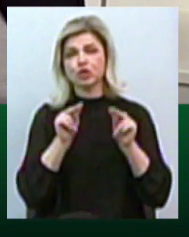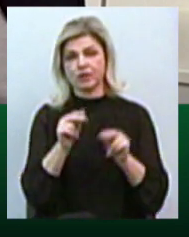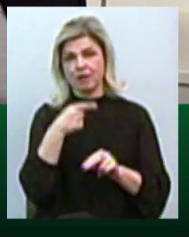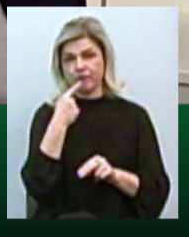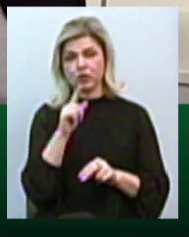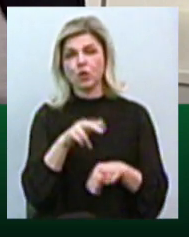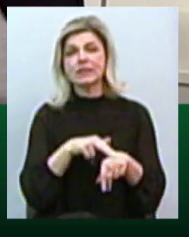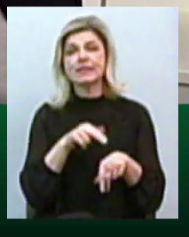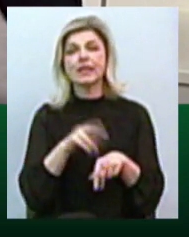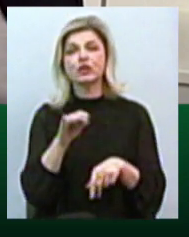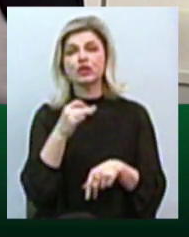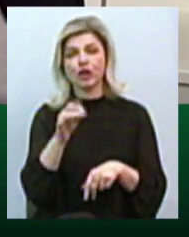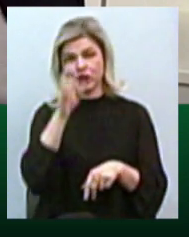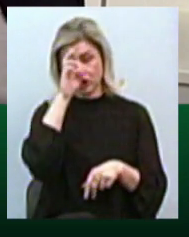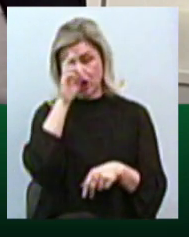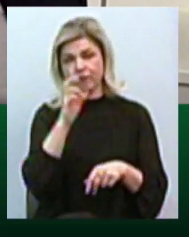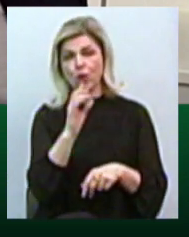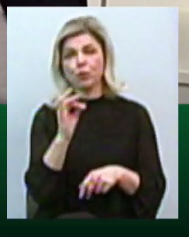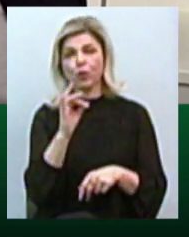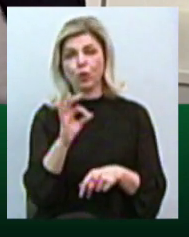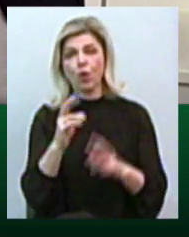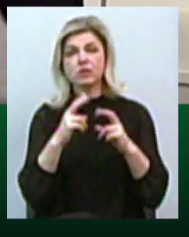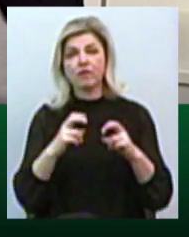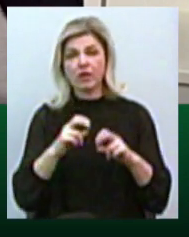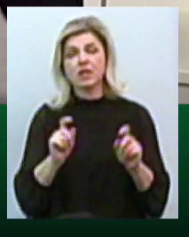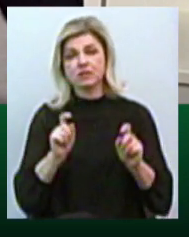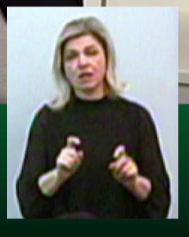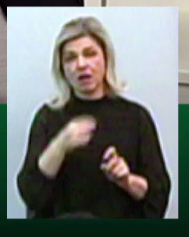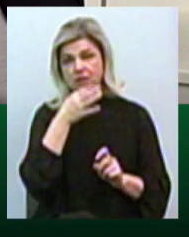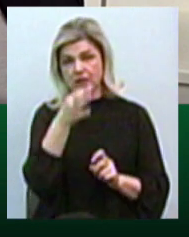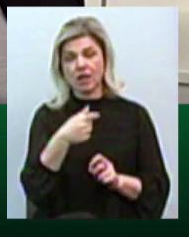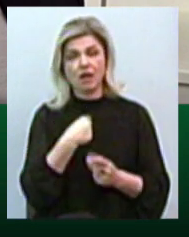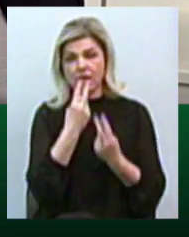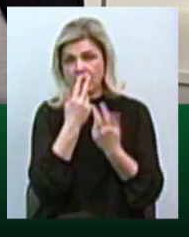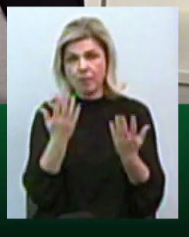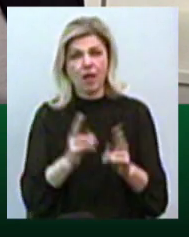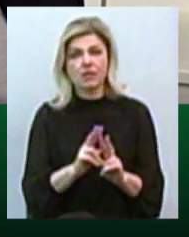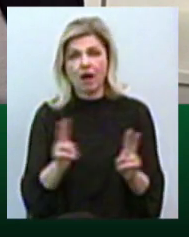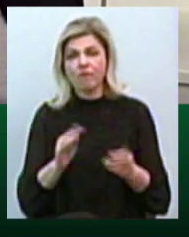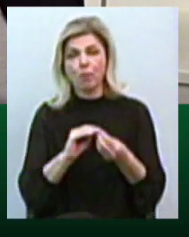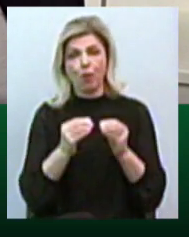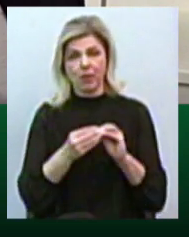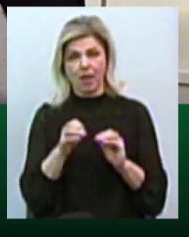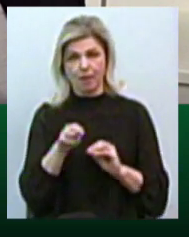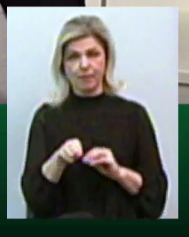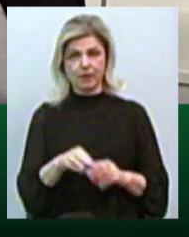слідчий Державного бюро розслідувань сказав, я не бачу ніяких проблем,